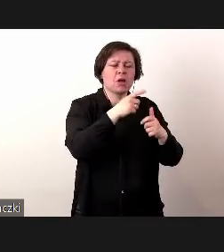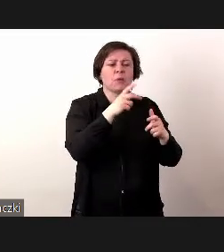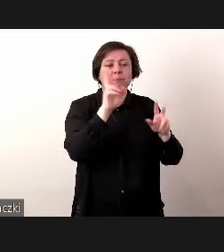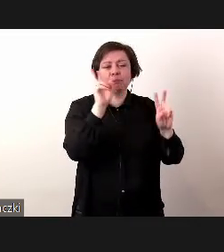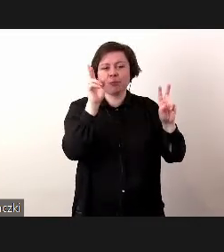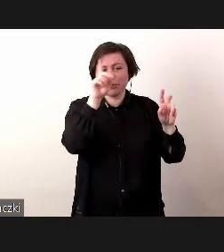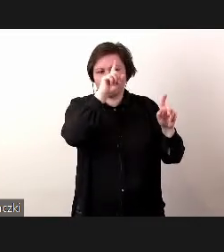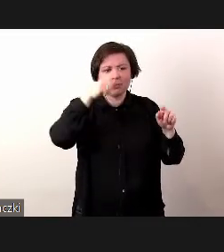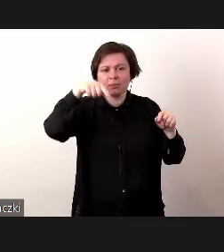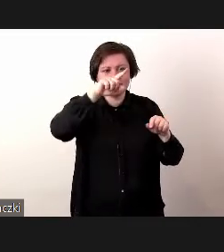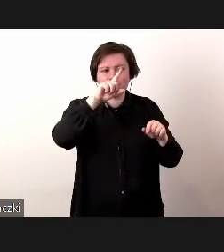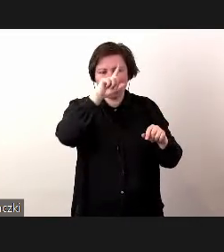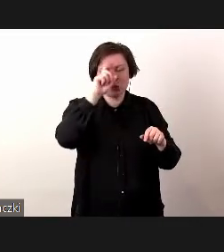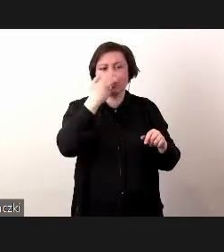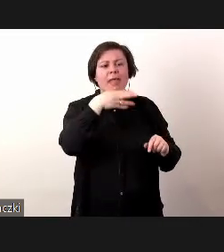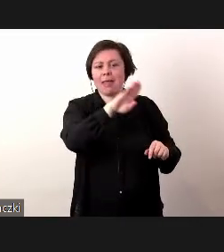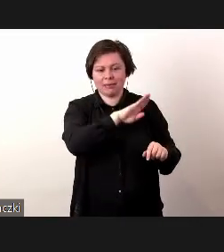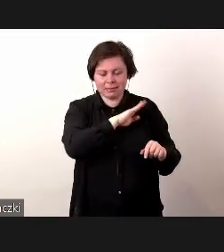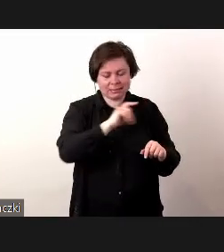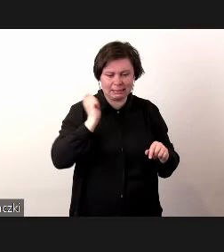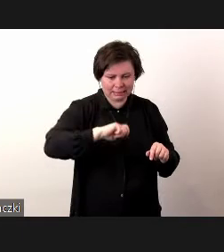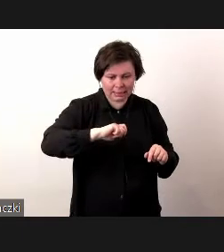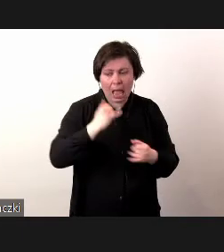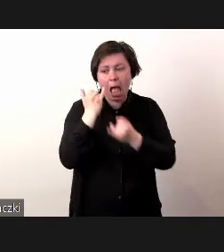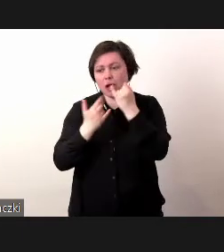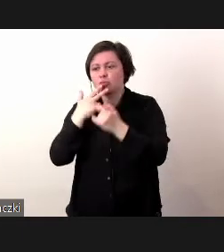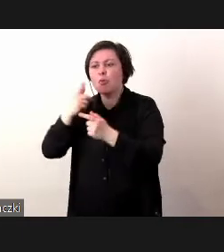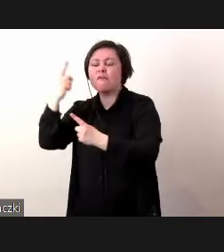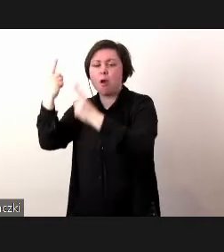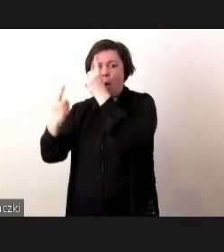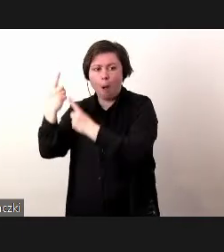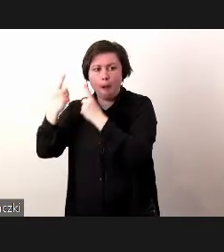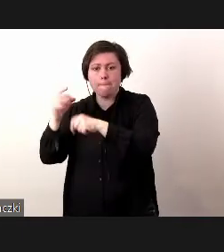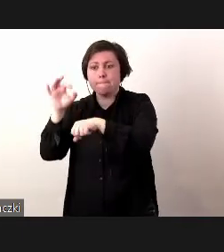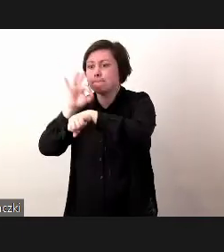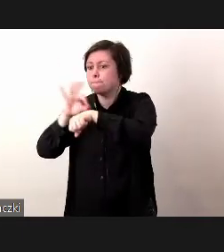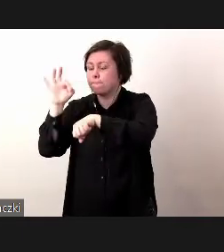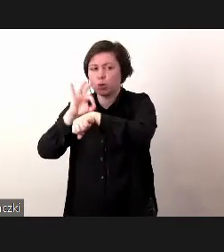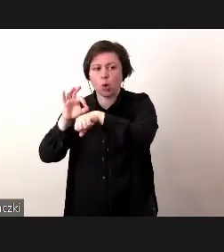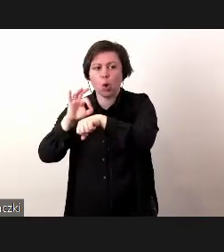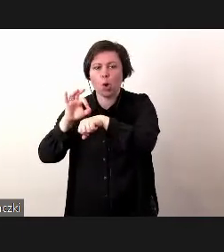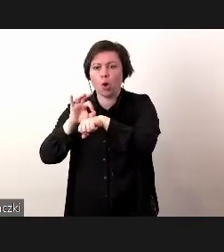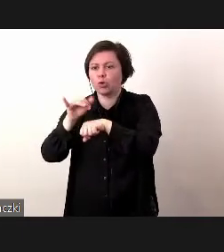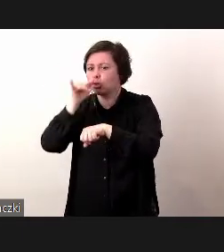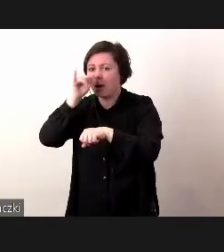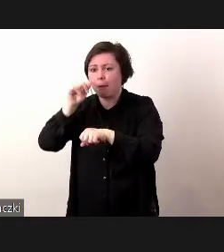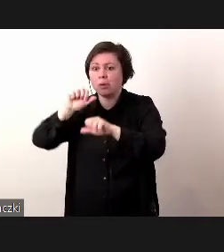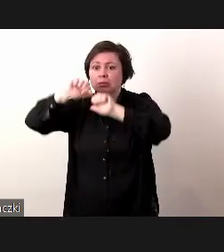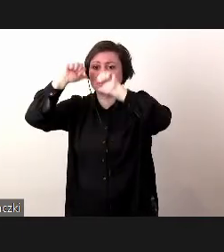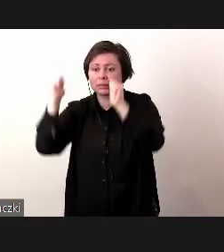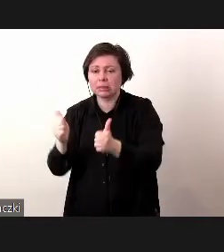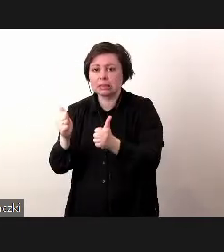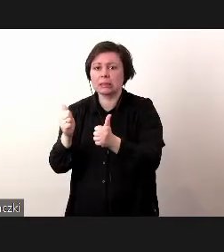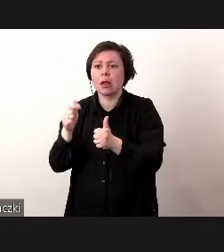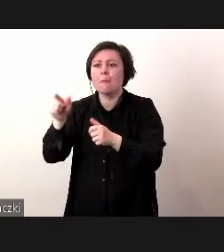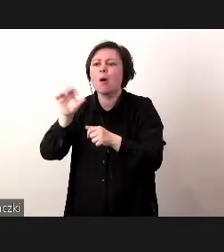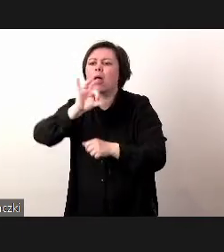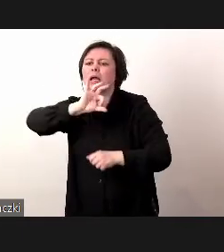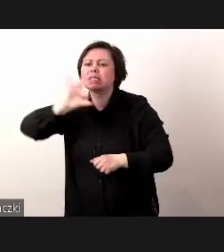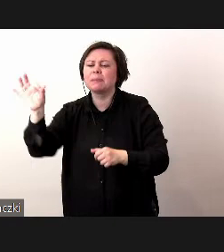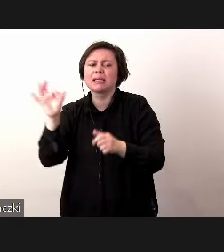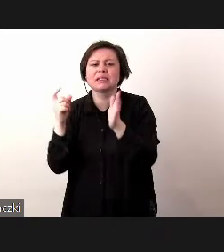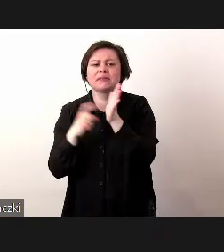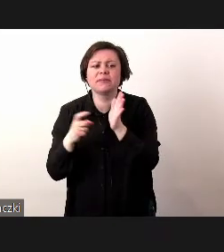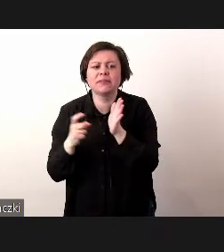zginie. W przypadku, kiedy mówimy o przemyśle, taki projekt się praktycznie nie wydarzy, dlatego że ta specyfikacja